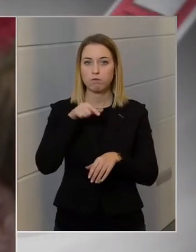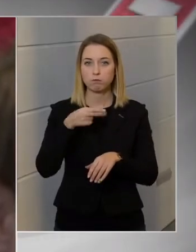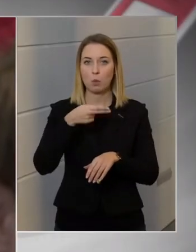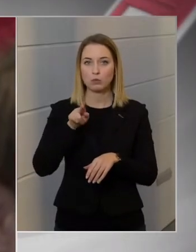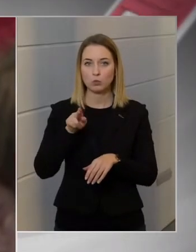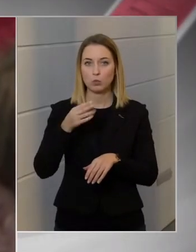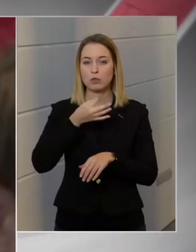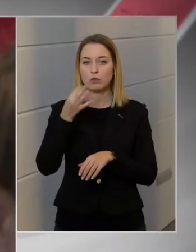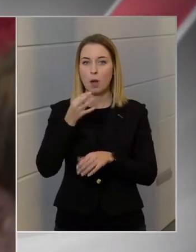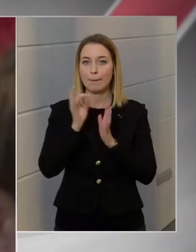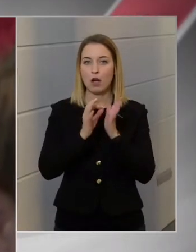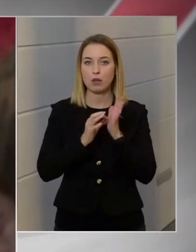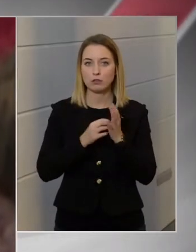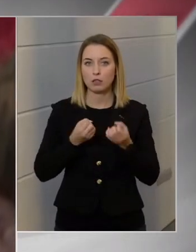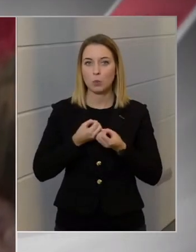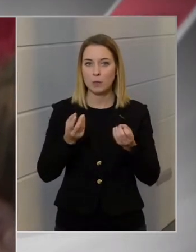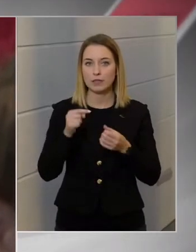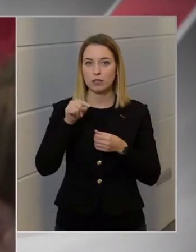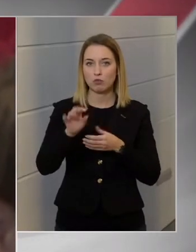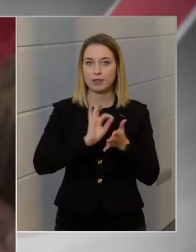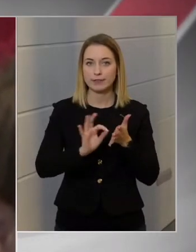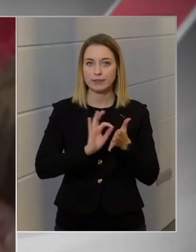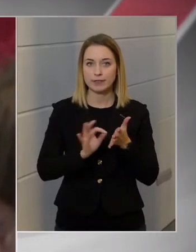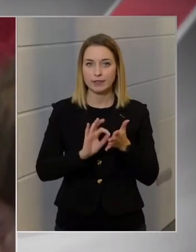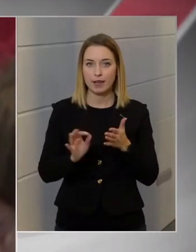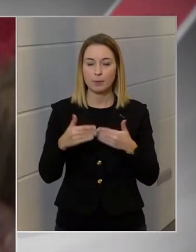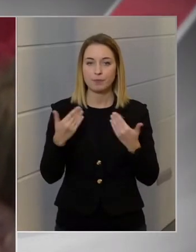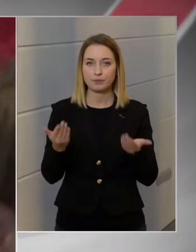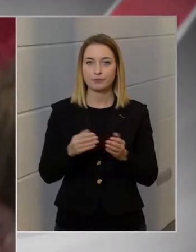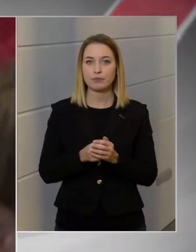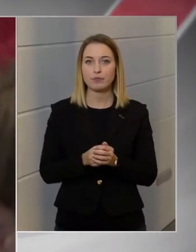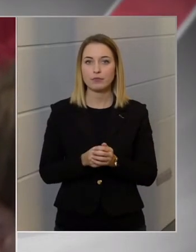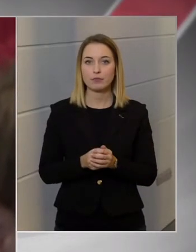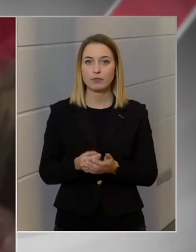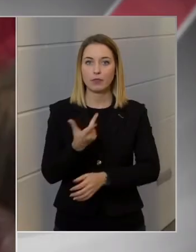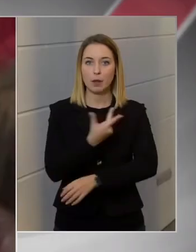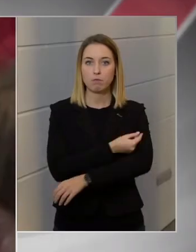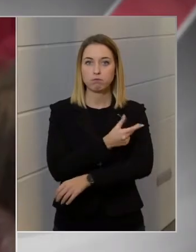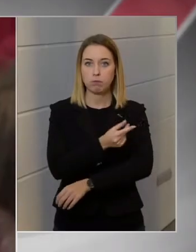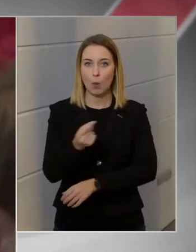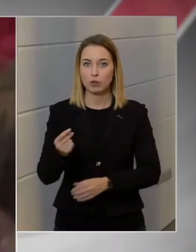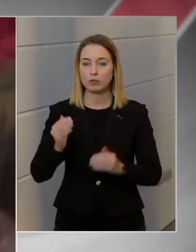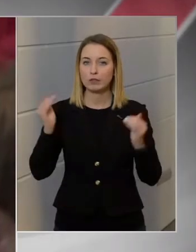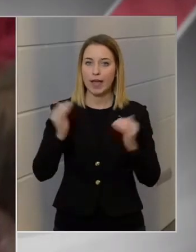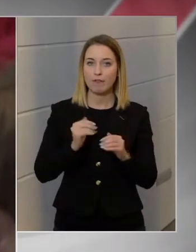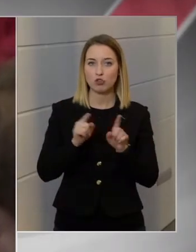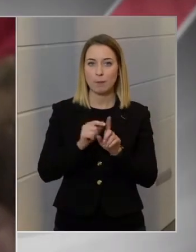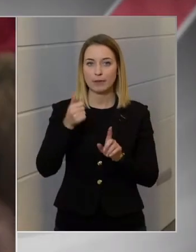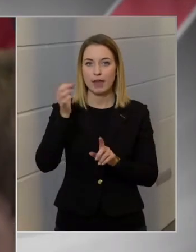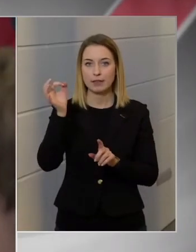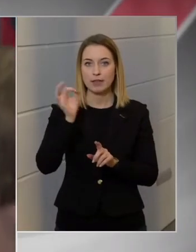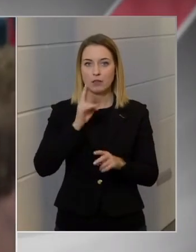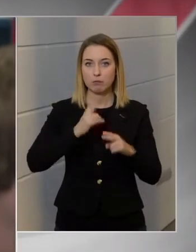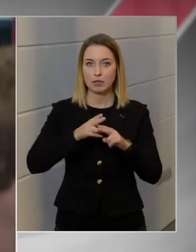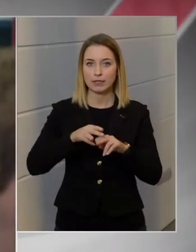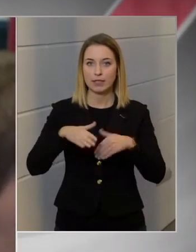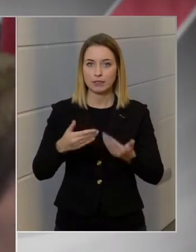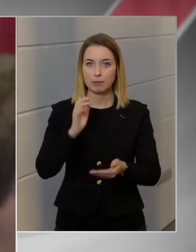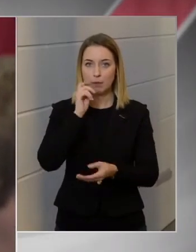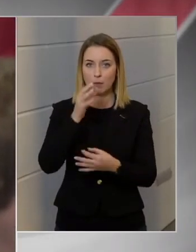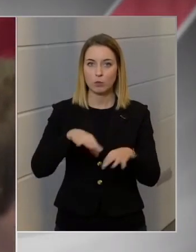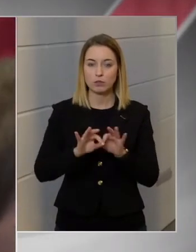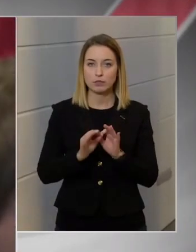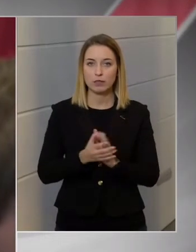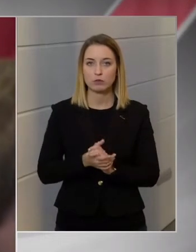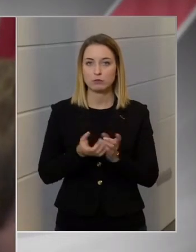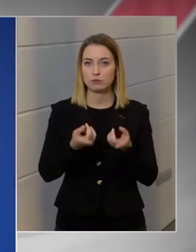napi adatközlések során azt írják, hogy a beoltottak kevesebb, mint egy százaléka betegszik meg Magyarországon.